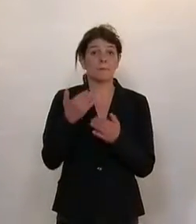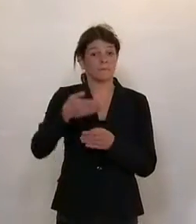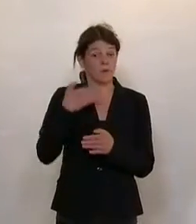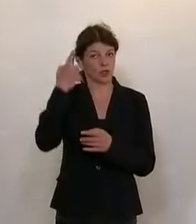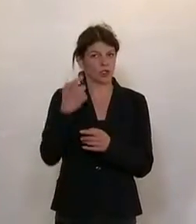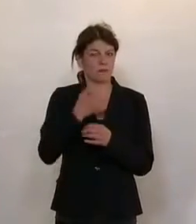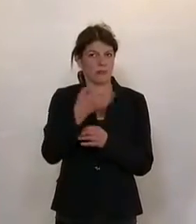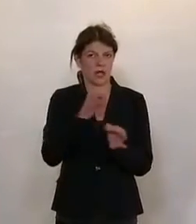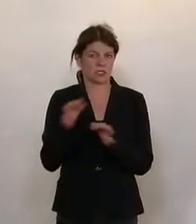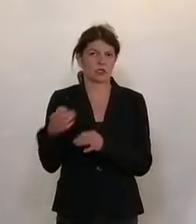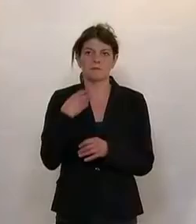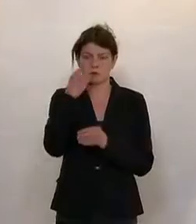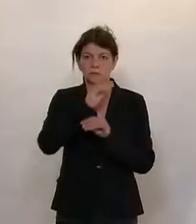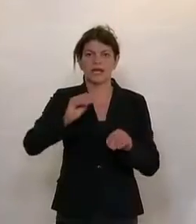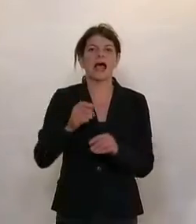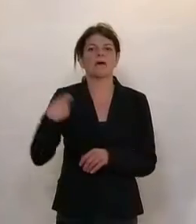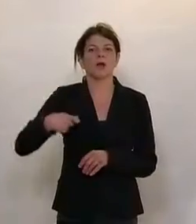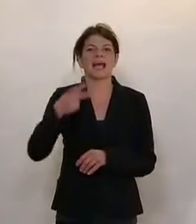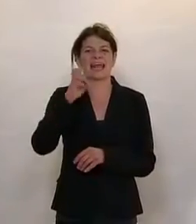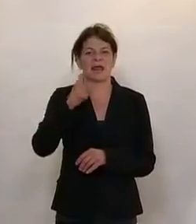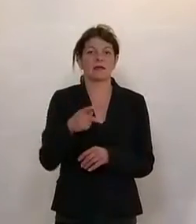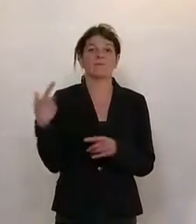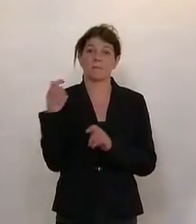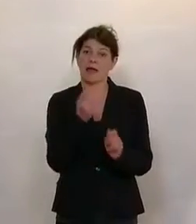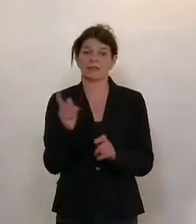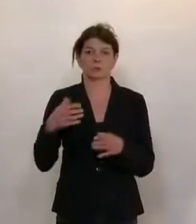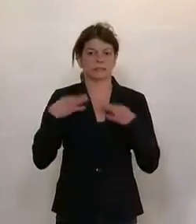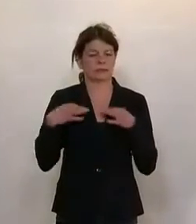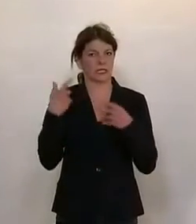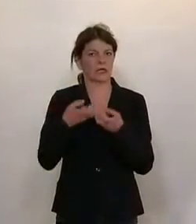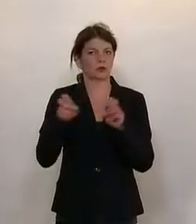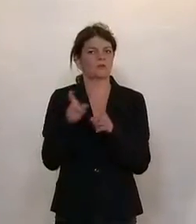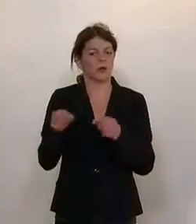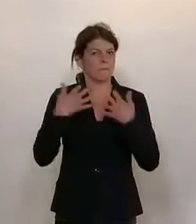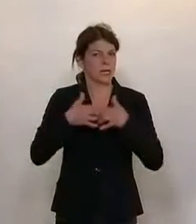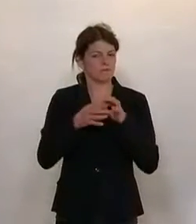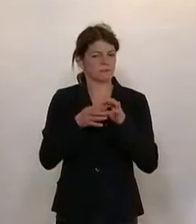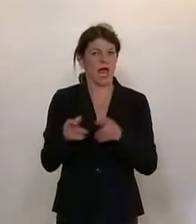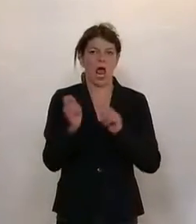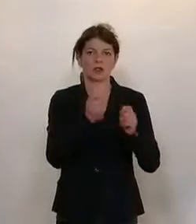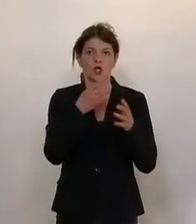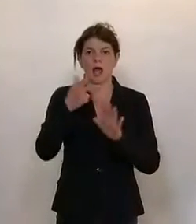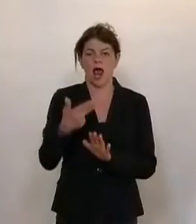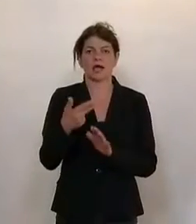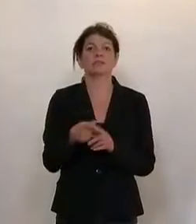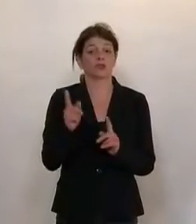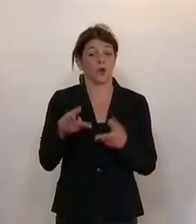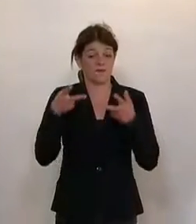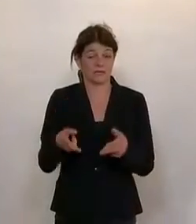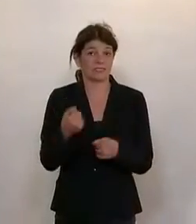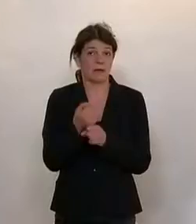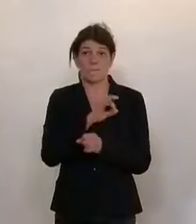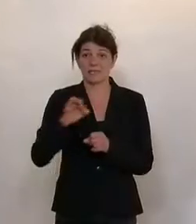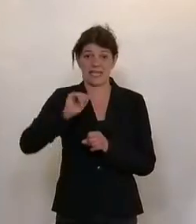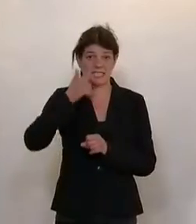Teil wieder eingesetzt wurde, es zu unterschiedlichen Besoldungen gekommen ist, dass Menschen, je nachdem, ob sie aus dem Aktivstand kommen